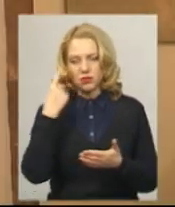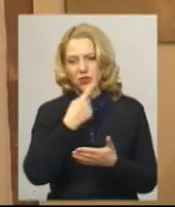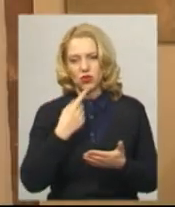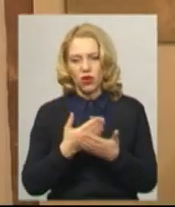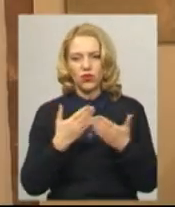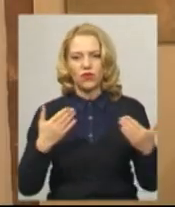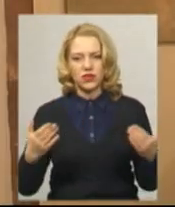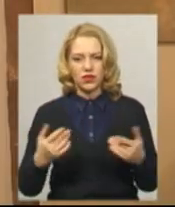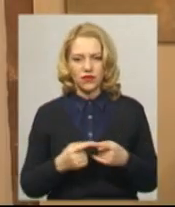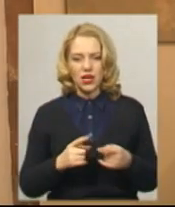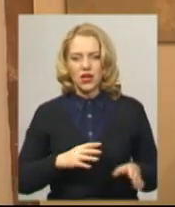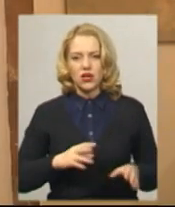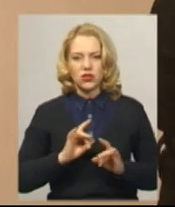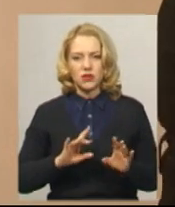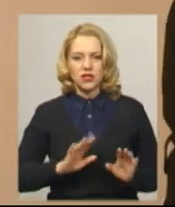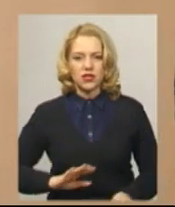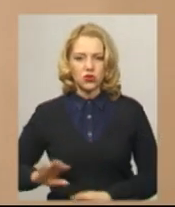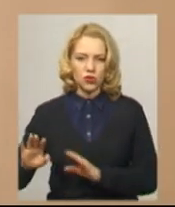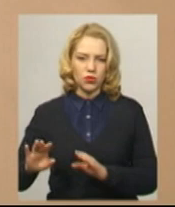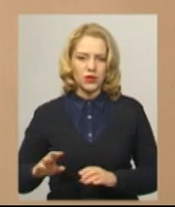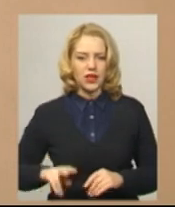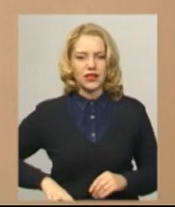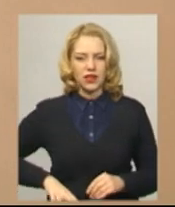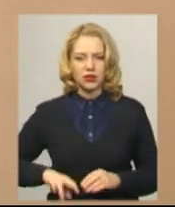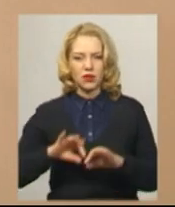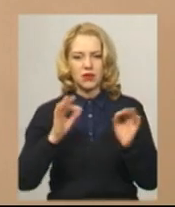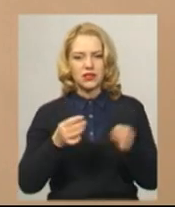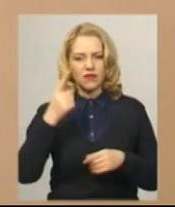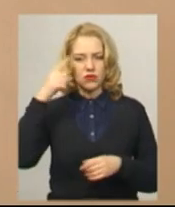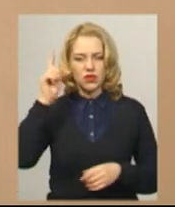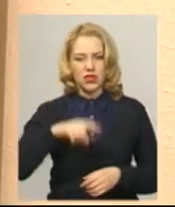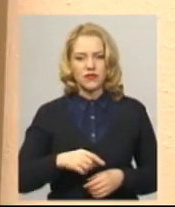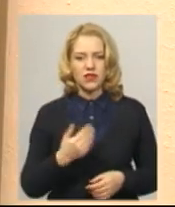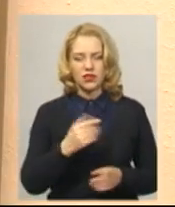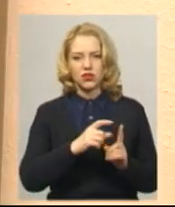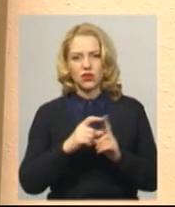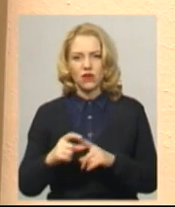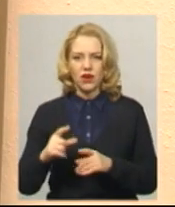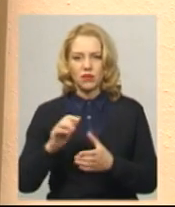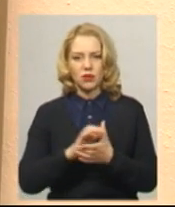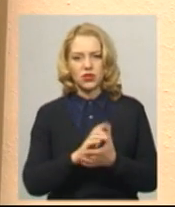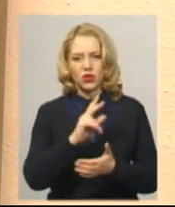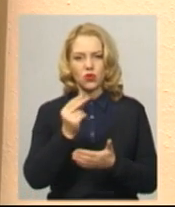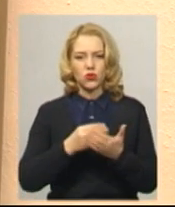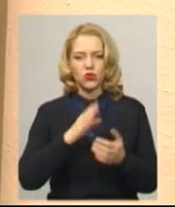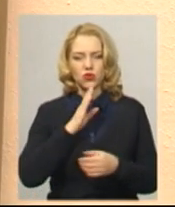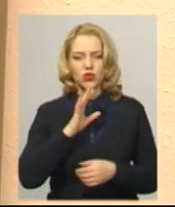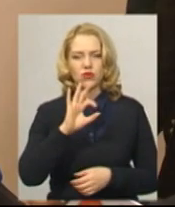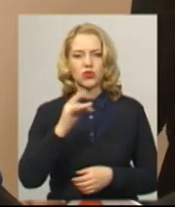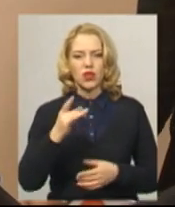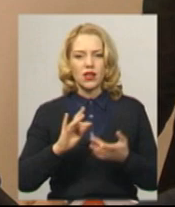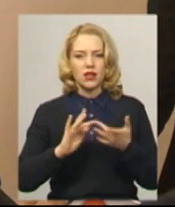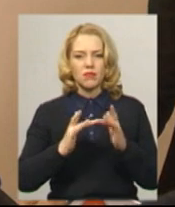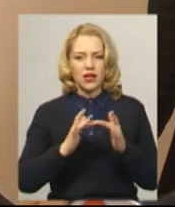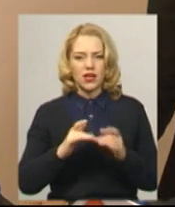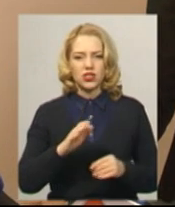заступник директора Хмельницького обласного художнього музею і мистецтвознавиці Олена Михайловська. За її словами, познайомилися із художніцю у соціальних мережах.